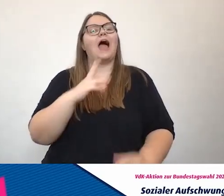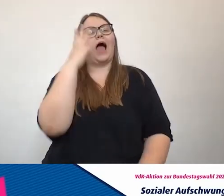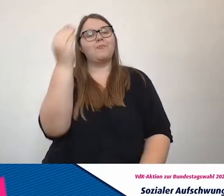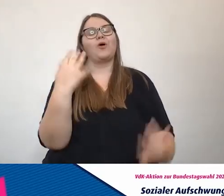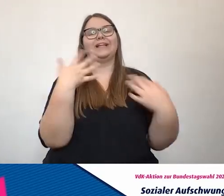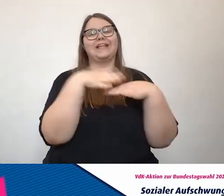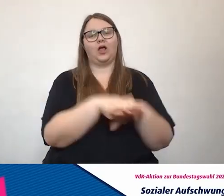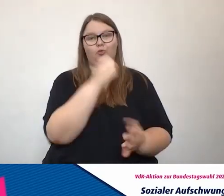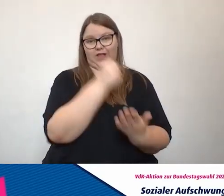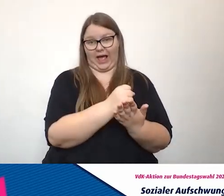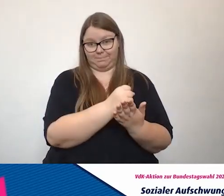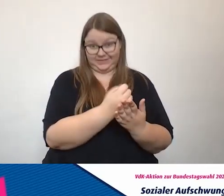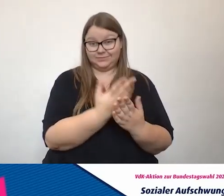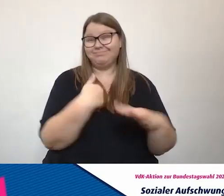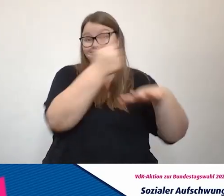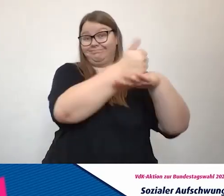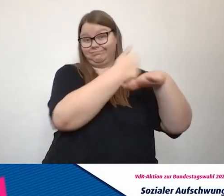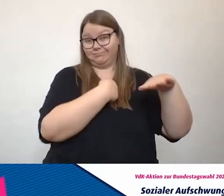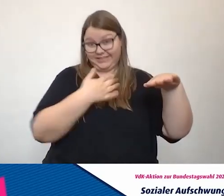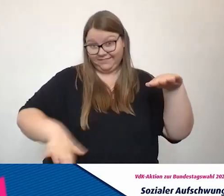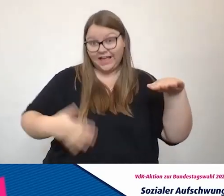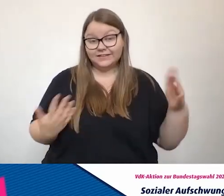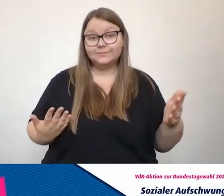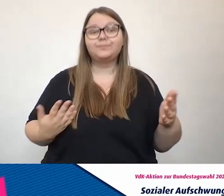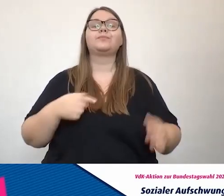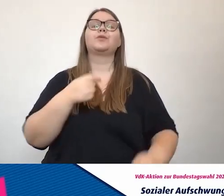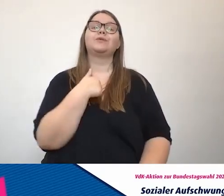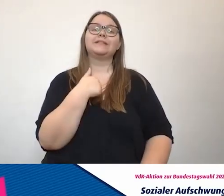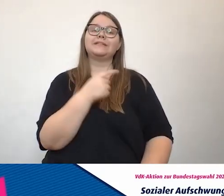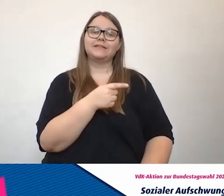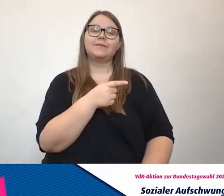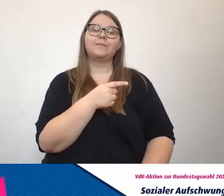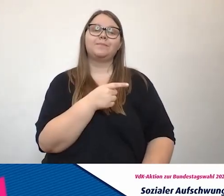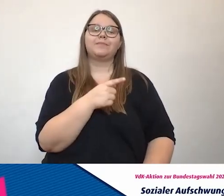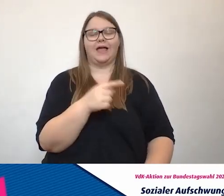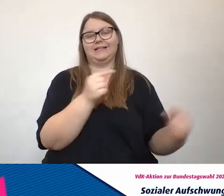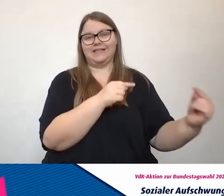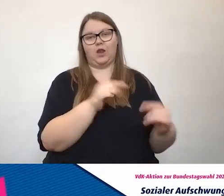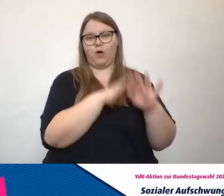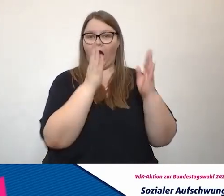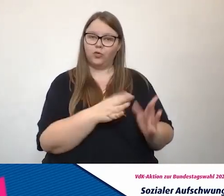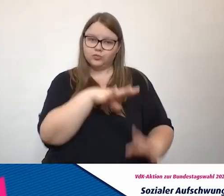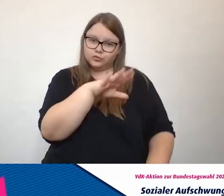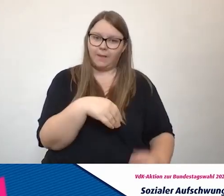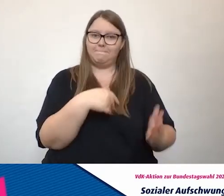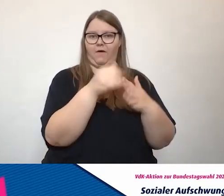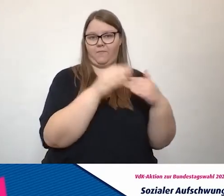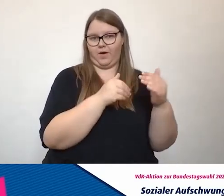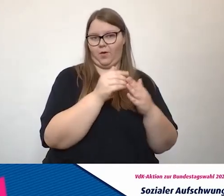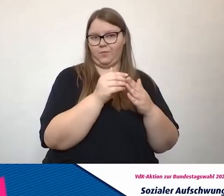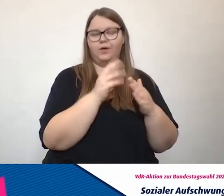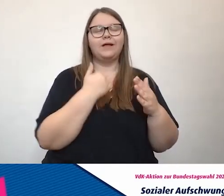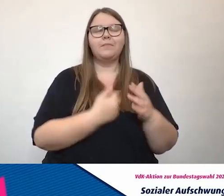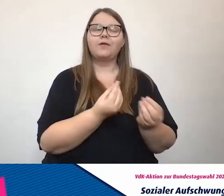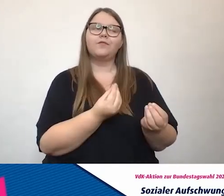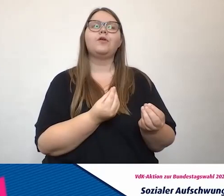und habe das Dialoghaus mit aufgebaut und hatte immer das Gefühl,